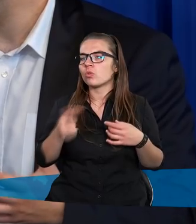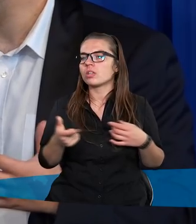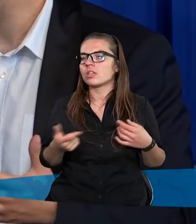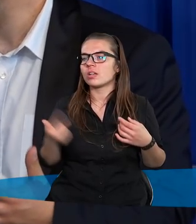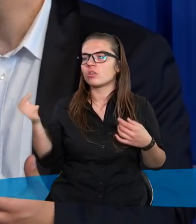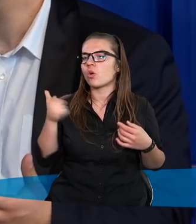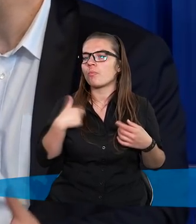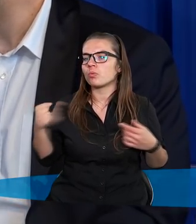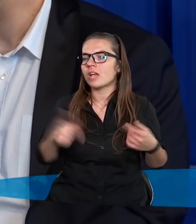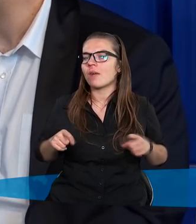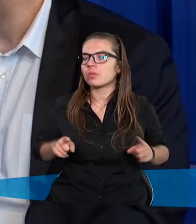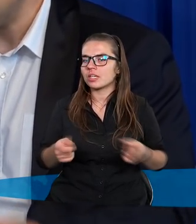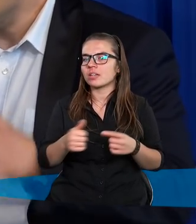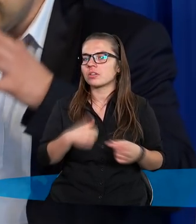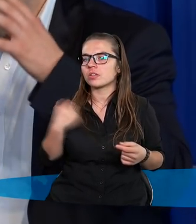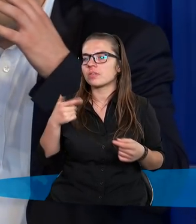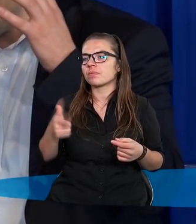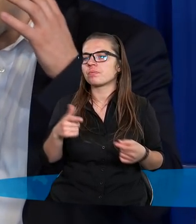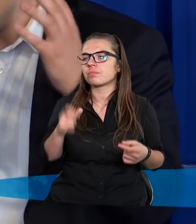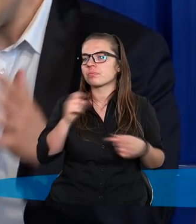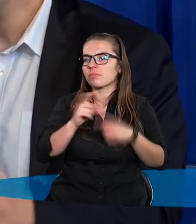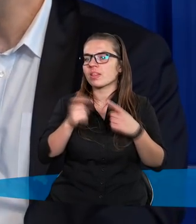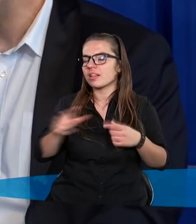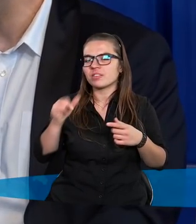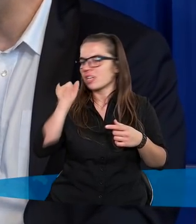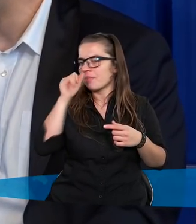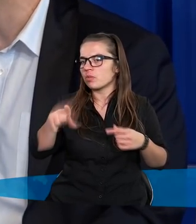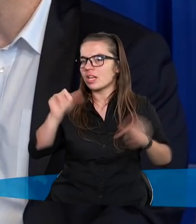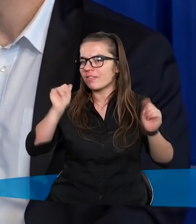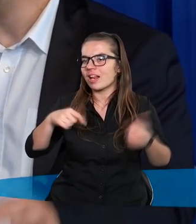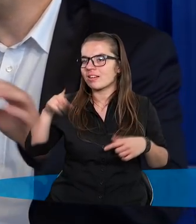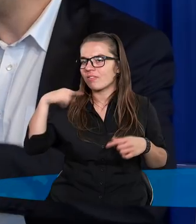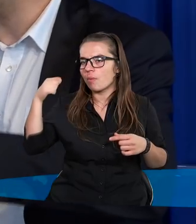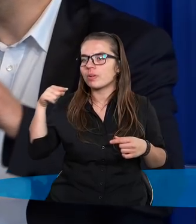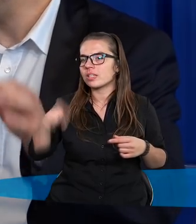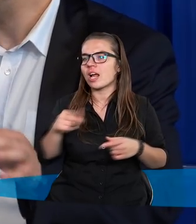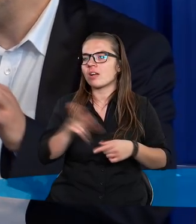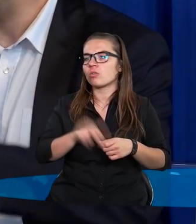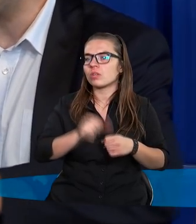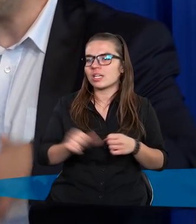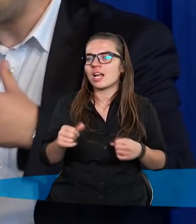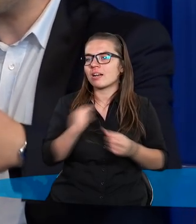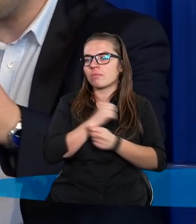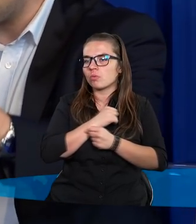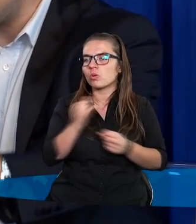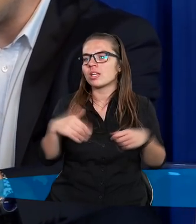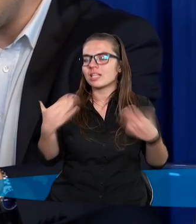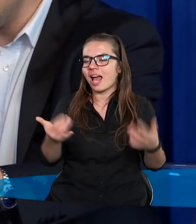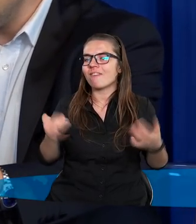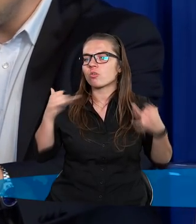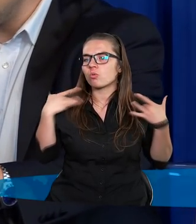co się musiało dziać w głowie Pana Boga. Nie jesteśmy sobie nawet w stanie tego wyobrazić. Ale ten, który jest miłością i dawcą życia,